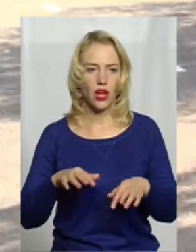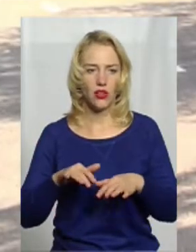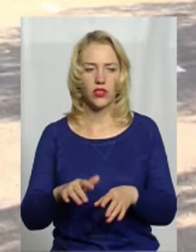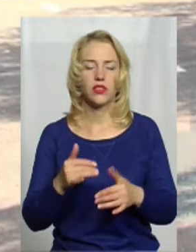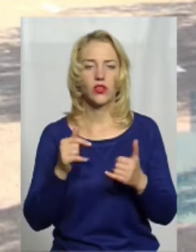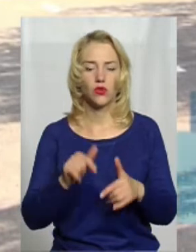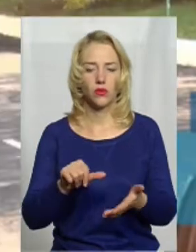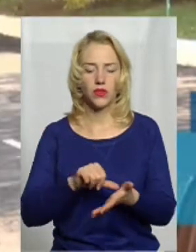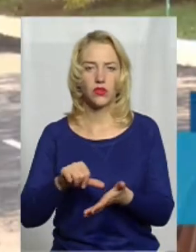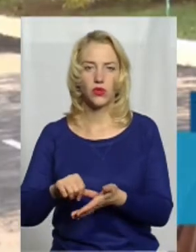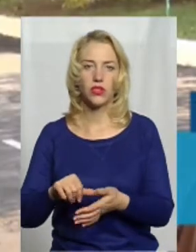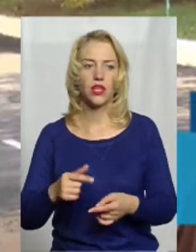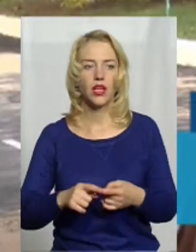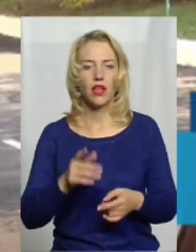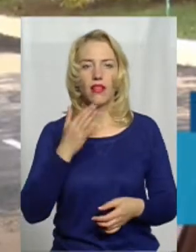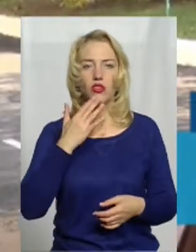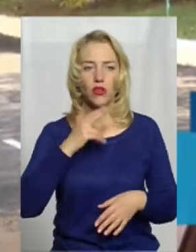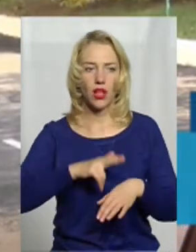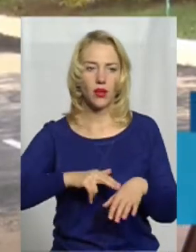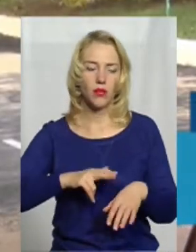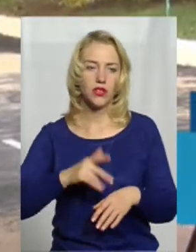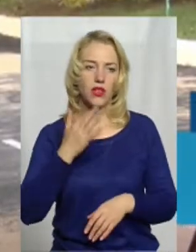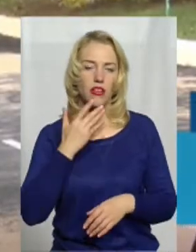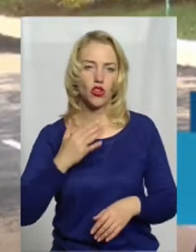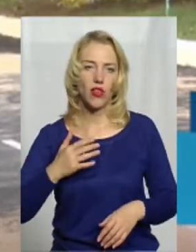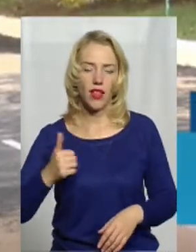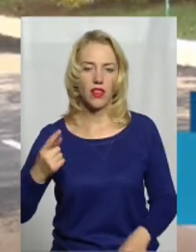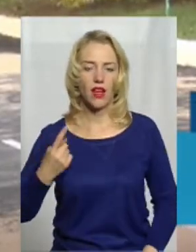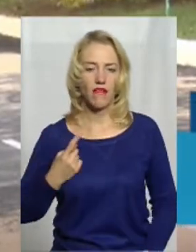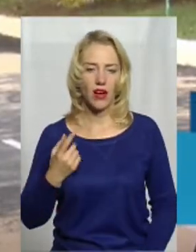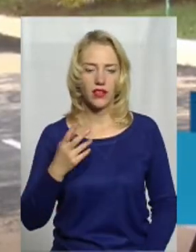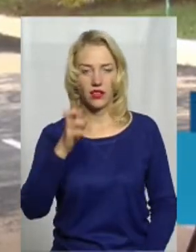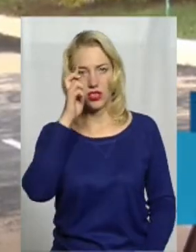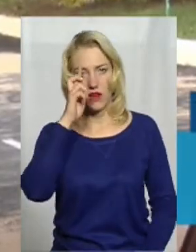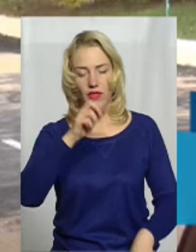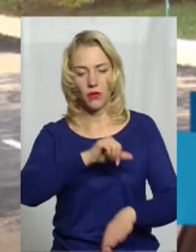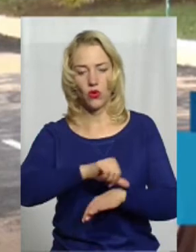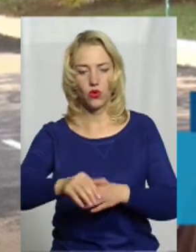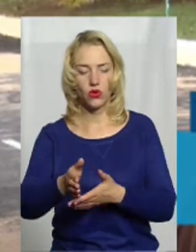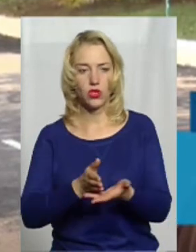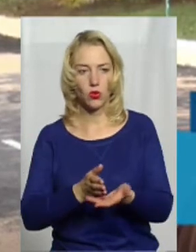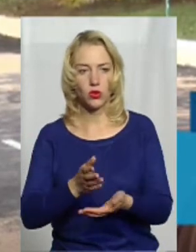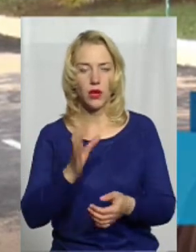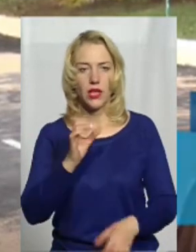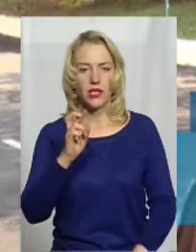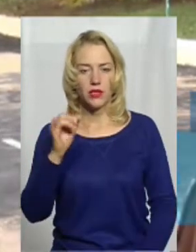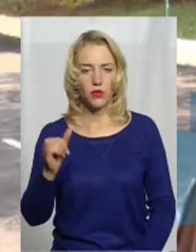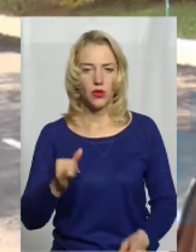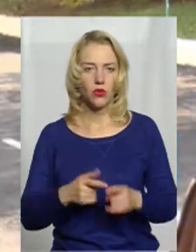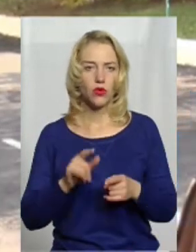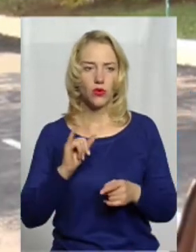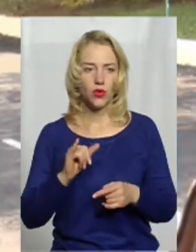присутні кінологи національної поліції, національна гвардія, державної прикордонної служби, служби безпеки та державної